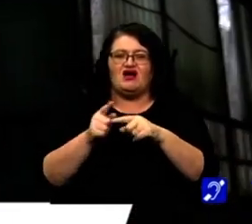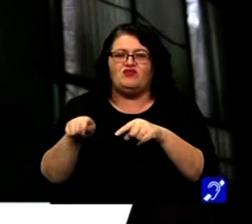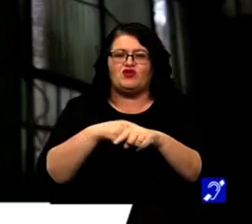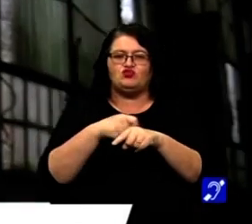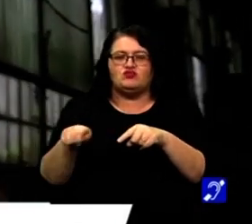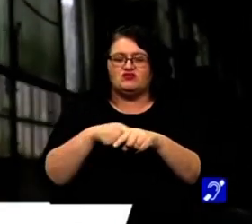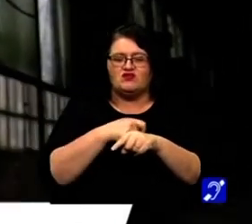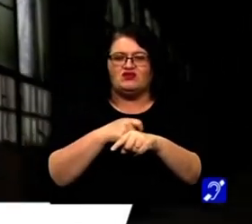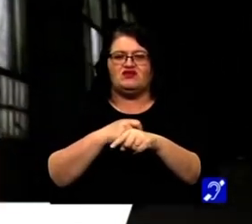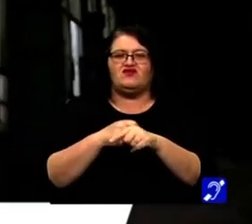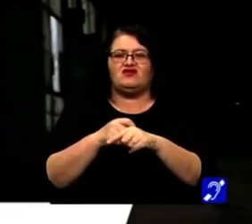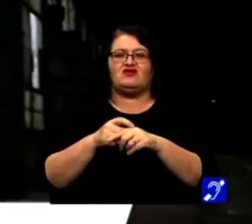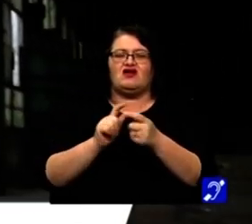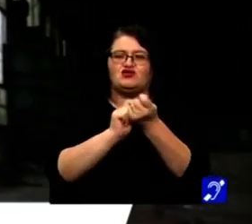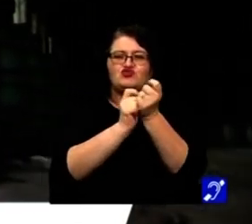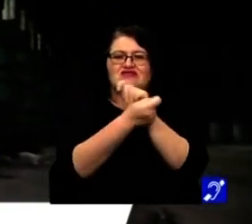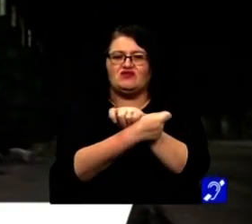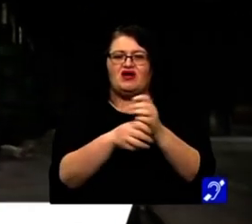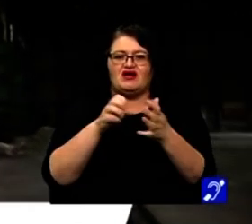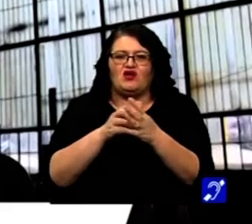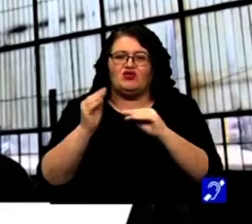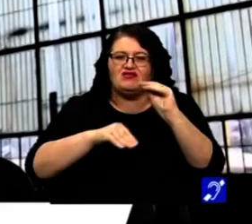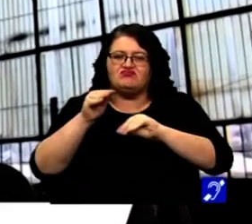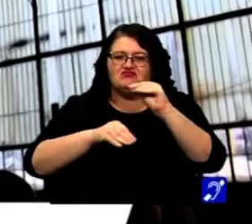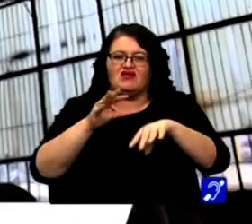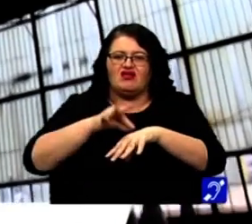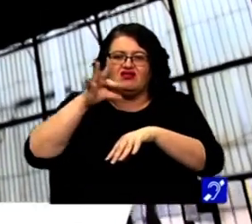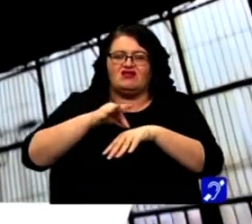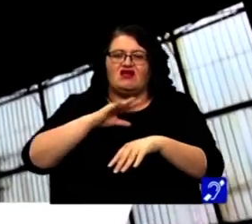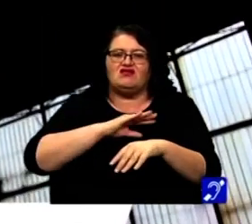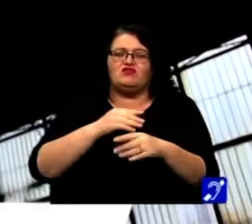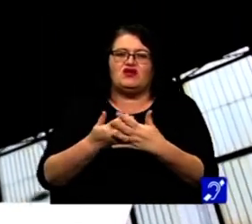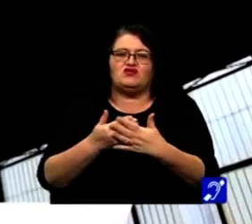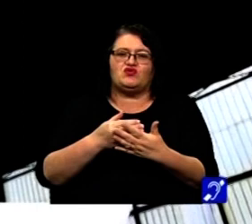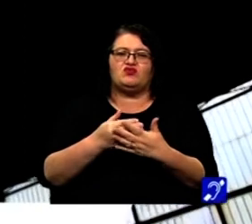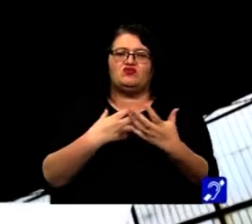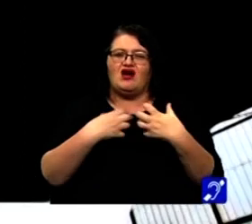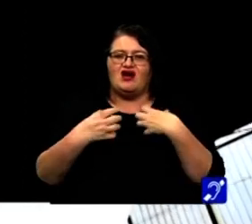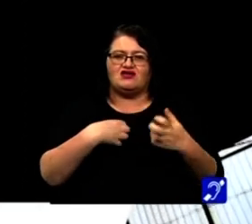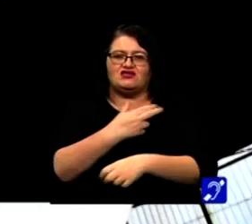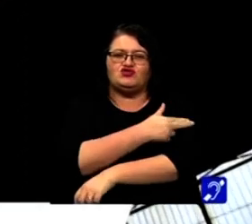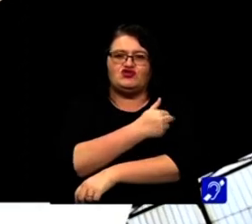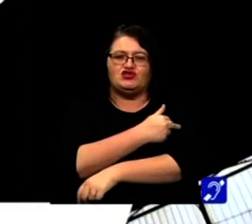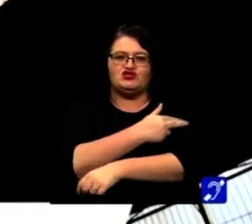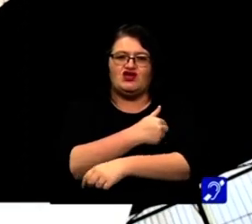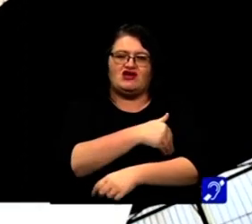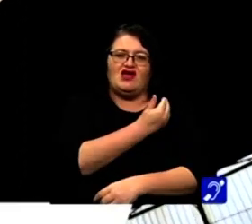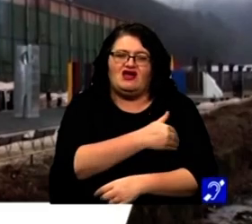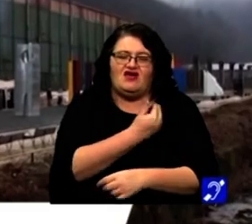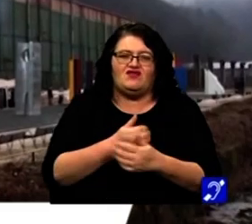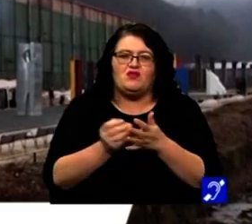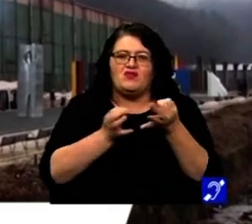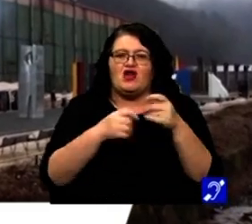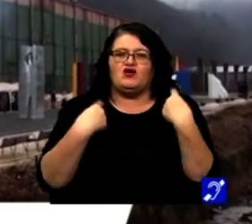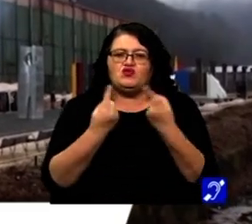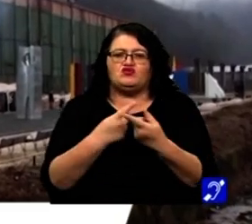de reabilitare și apoi de reconversie într-un spațiu de creație destinat atât artiștilor cât și elevilor de la Colegiul Tehnic. Planul nostru